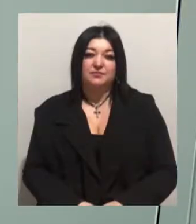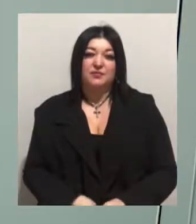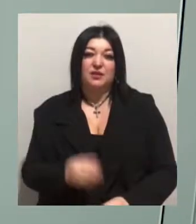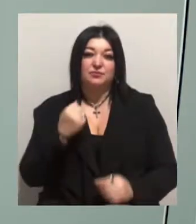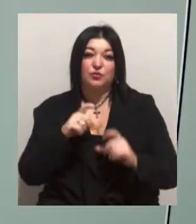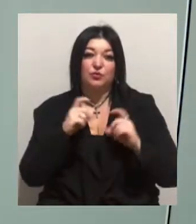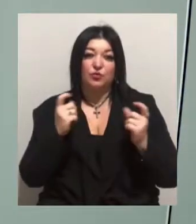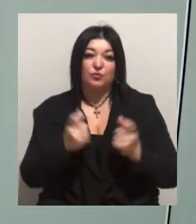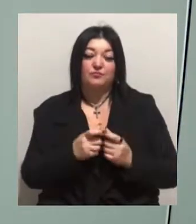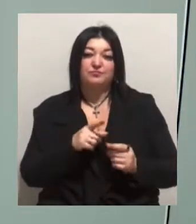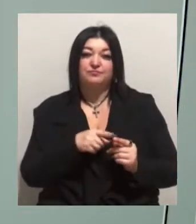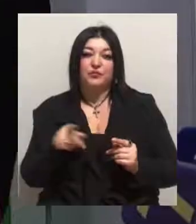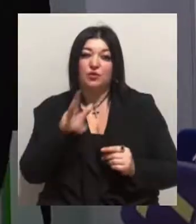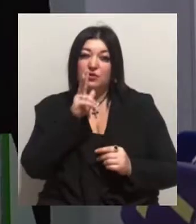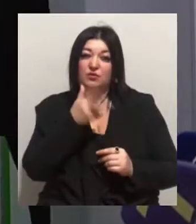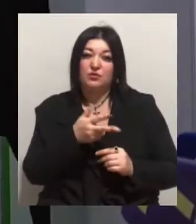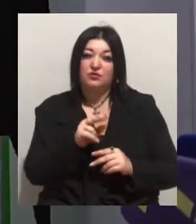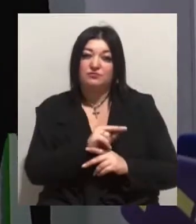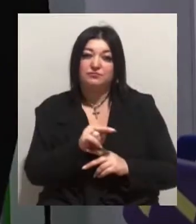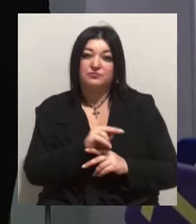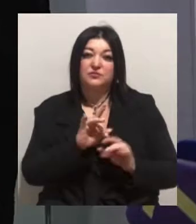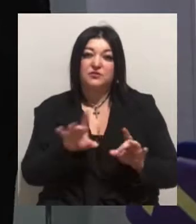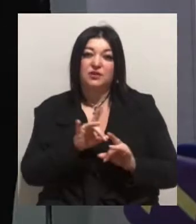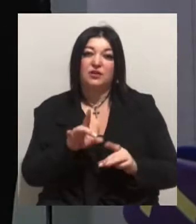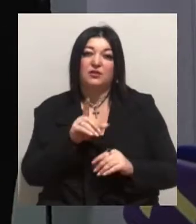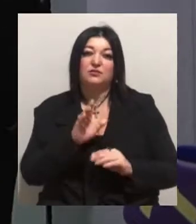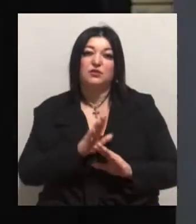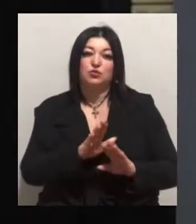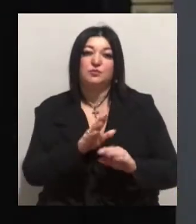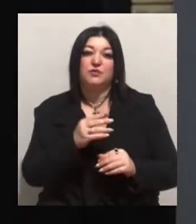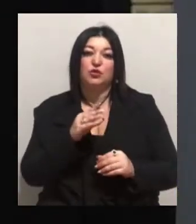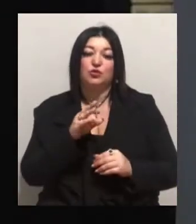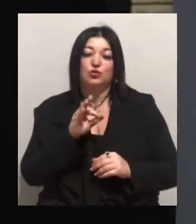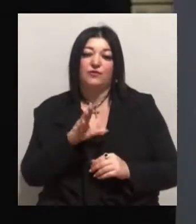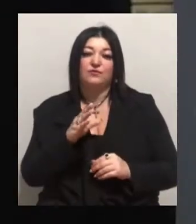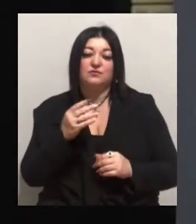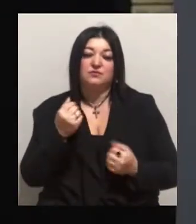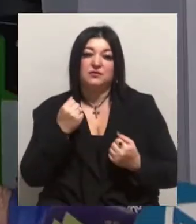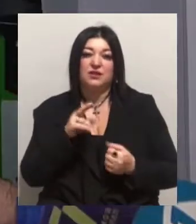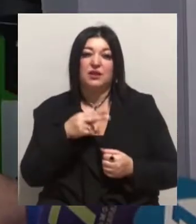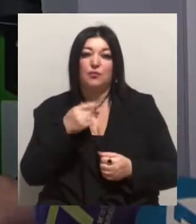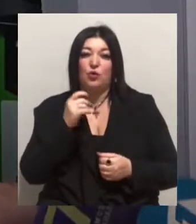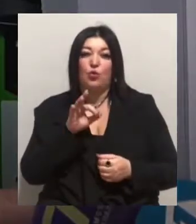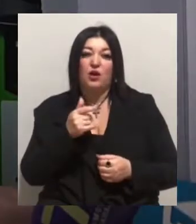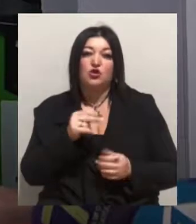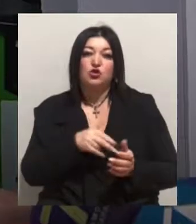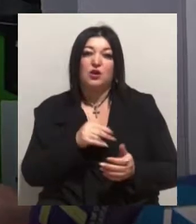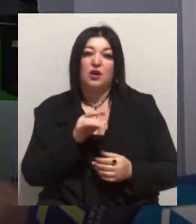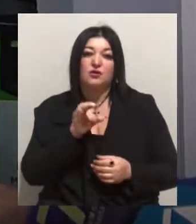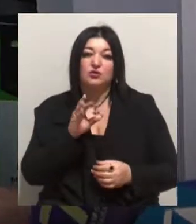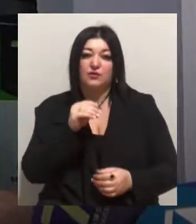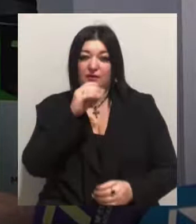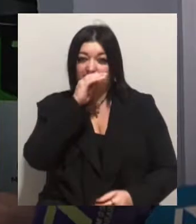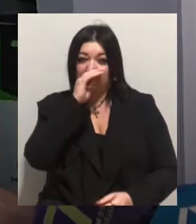тривав протягом трьох років, розказала заступниця фізкультурно-спортивного товариства «Динамо України» Ольга Черкасова. На ремонт